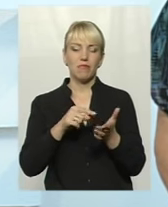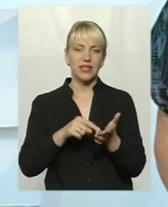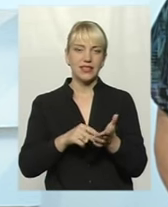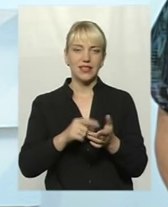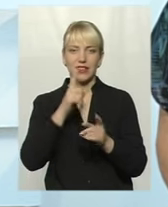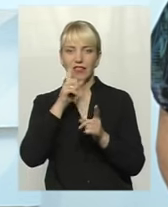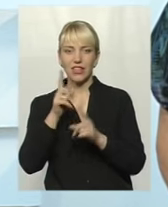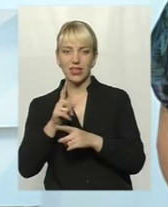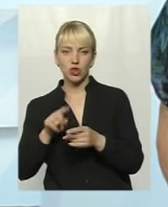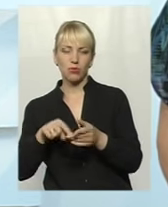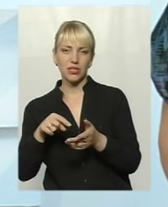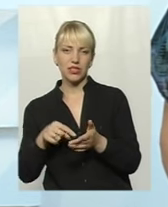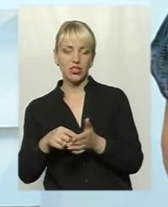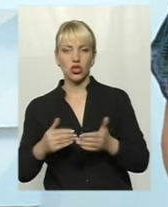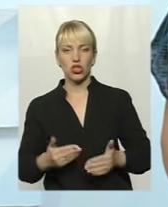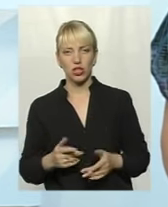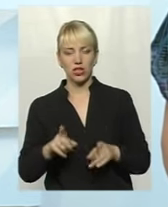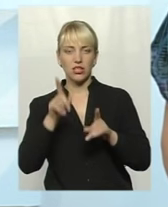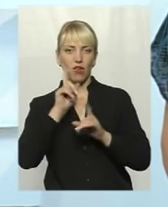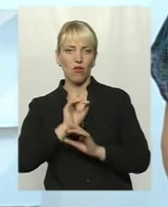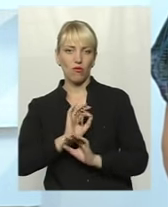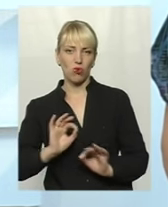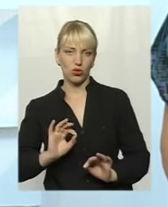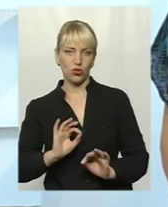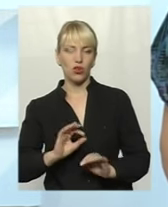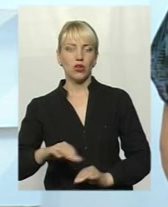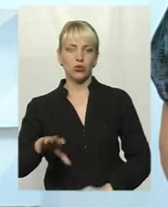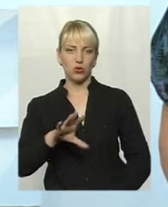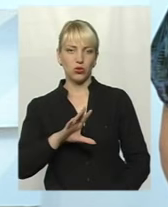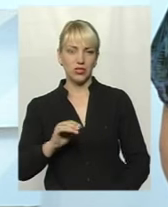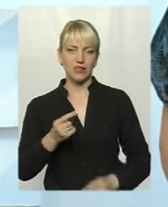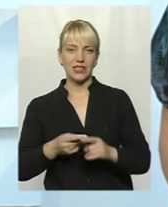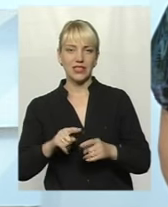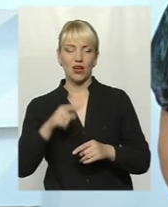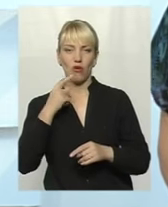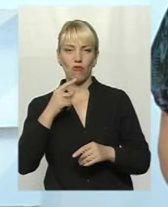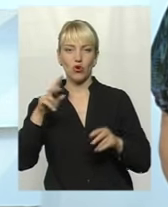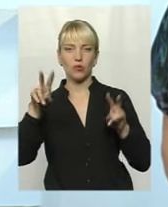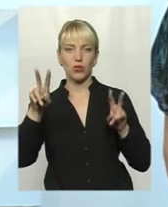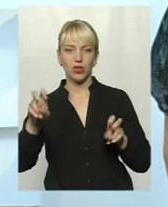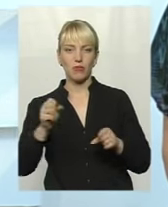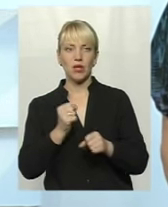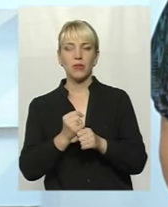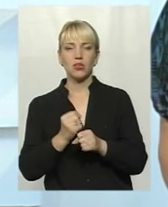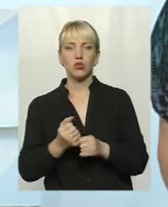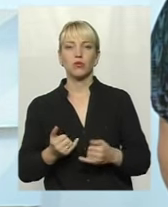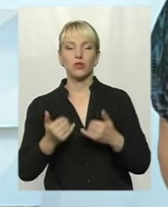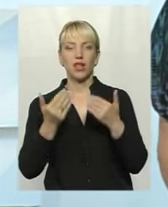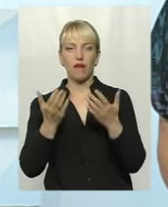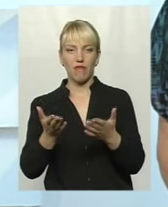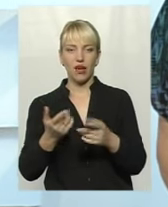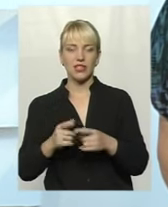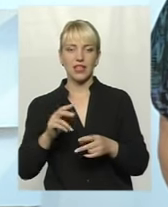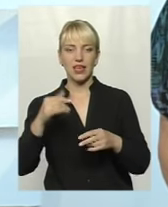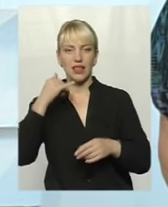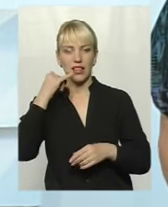містечку жилося однаково комфортно. Про це все сьогодні говоримо у темі. Працюємо для вас. Тож, телефон